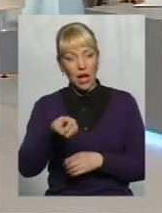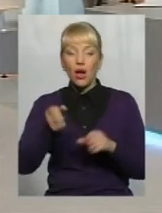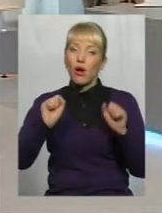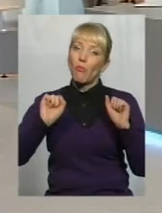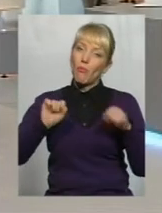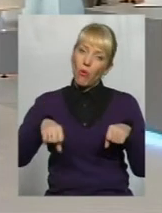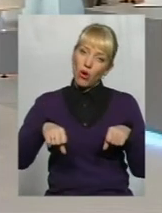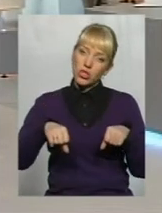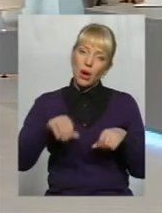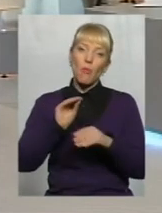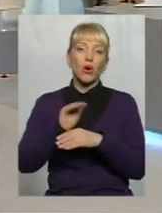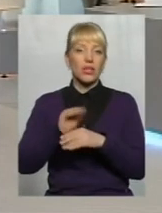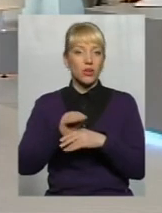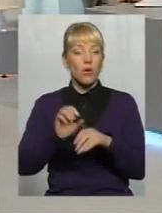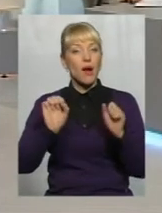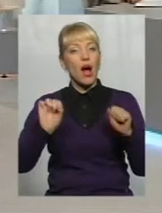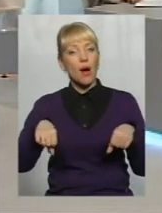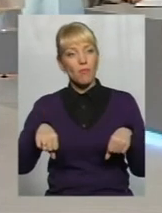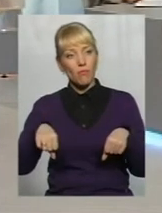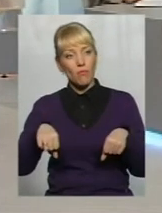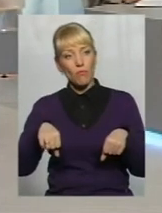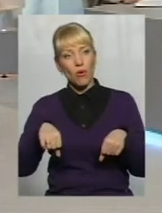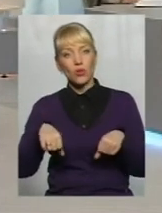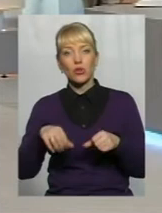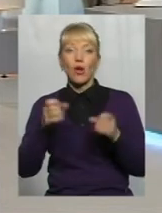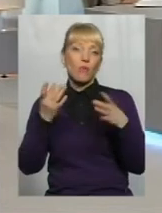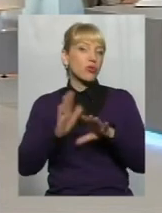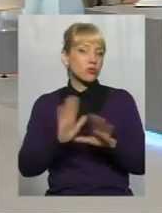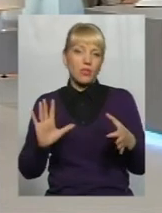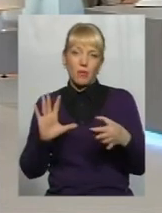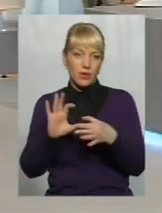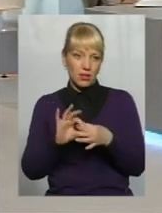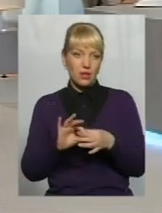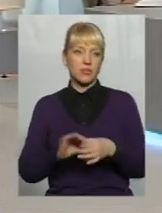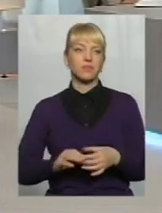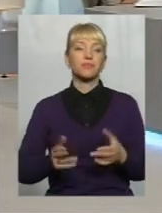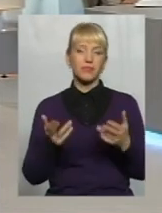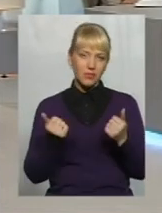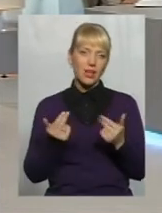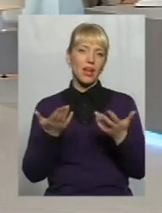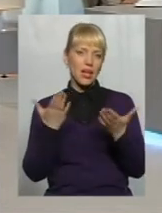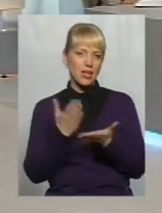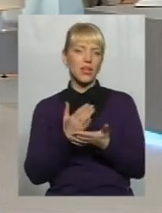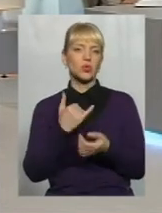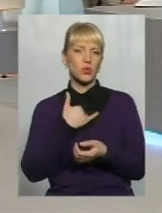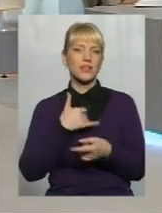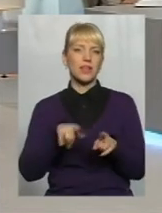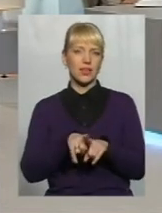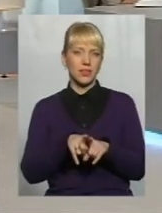може покритикуємо, а може потім приєднаємося Звичайно, є у нас такі